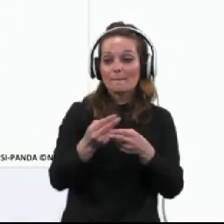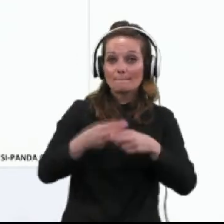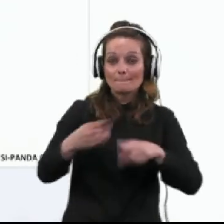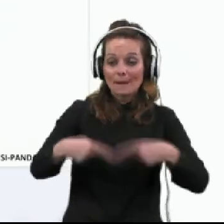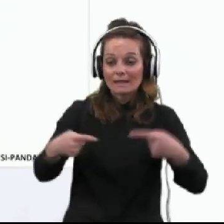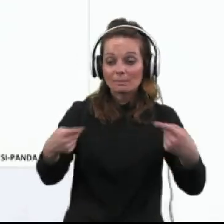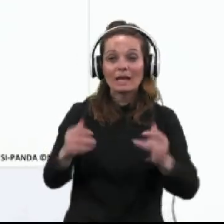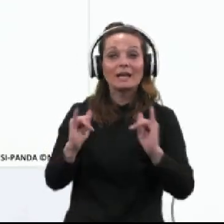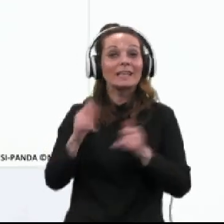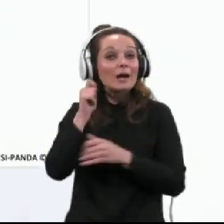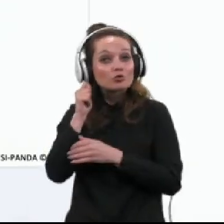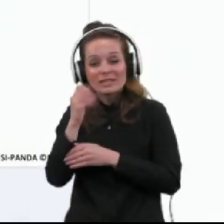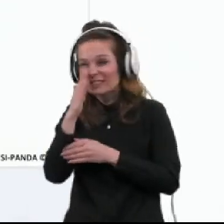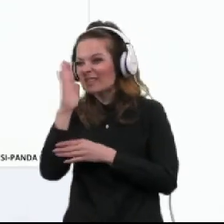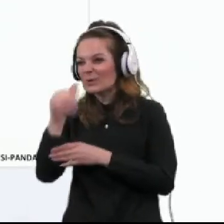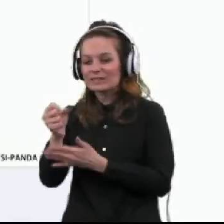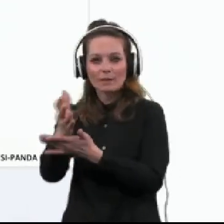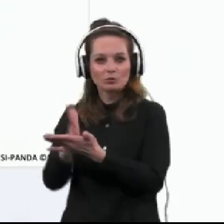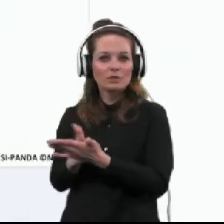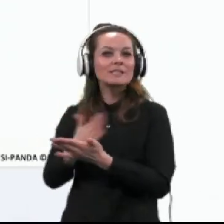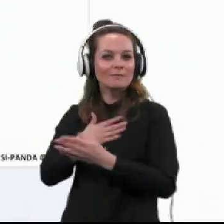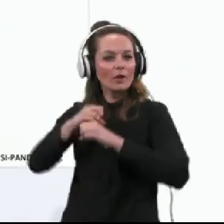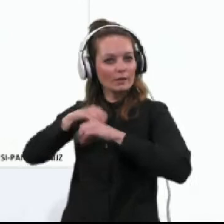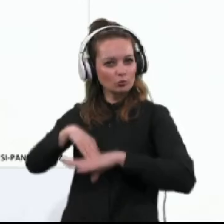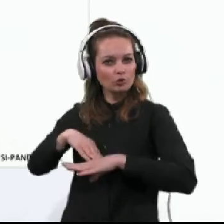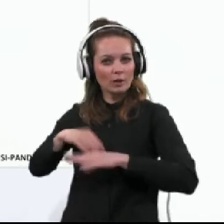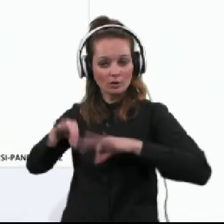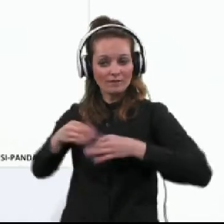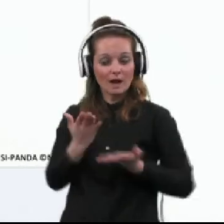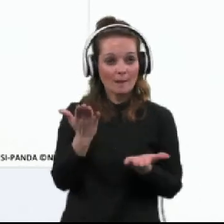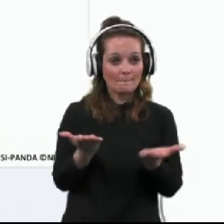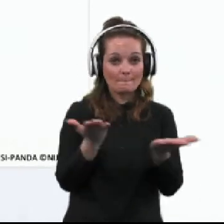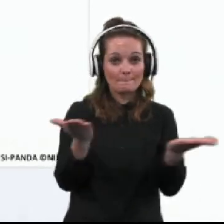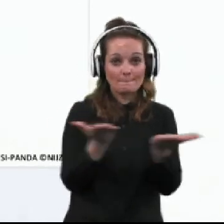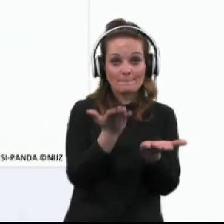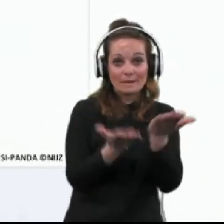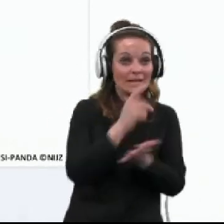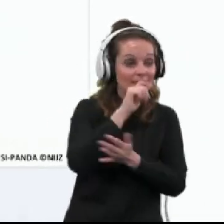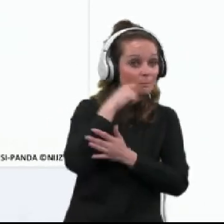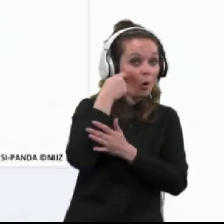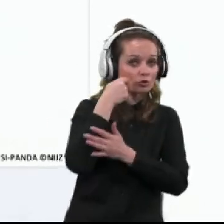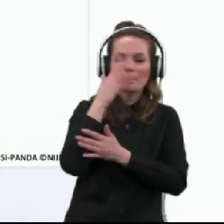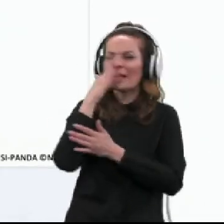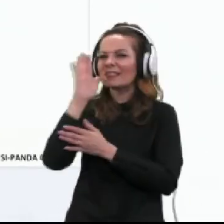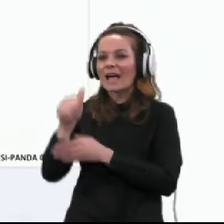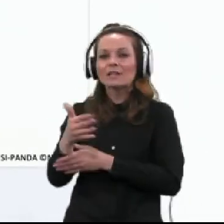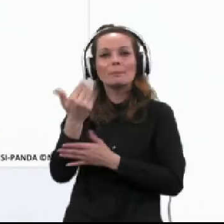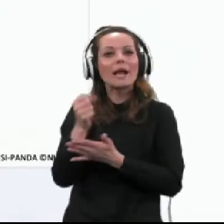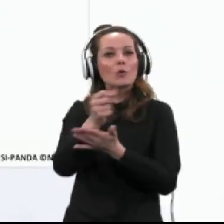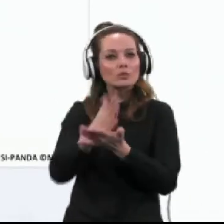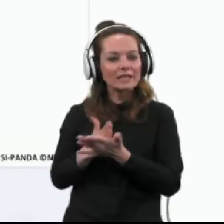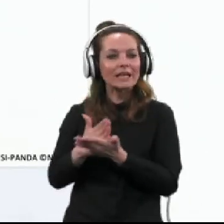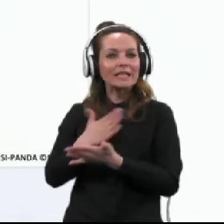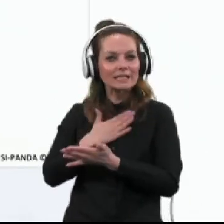No, ženske so slabše ocenile svoje duševno zdravje v primerjavi z moškimi, najslabše pa so ocenili